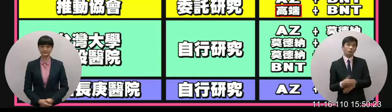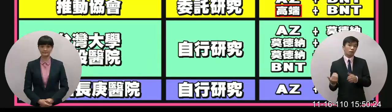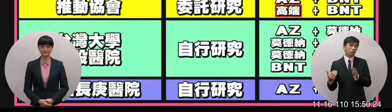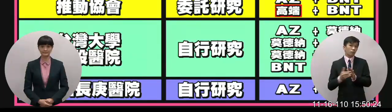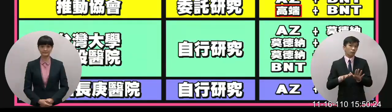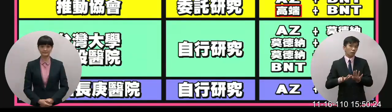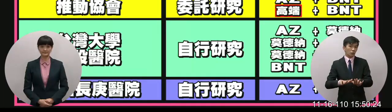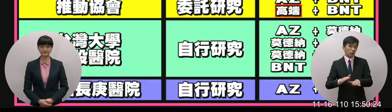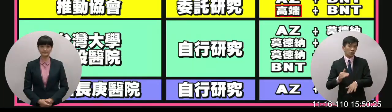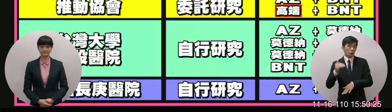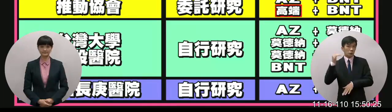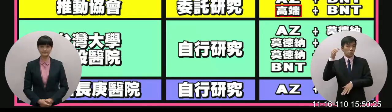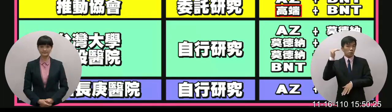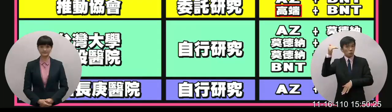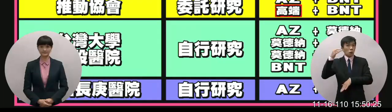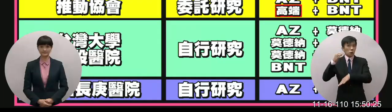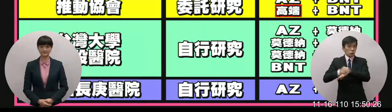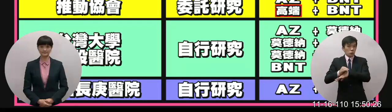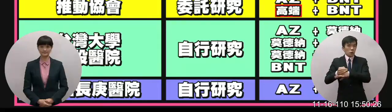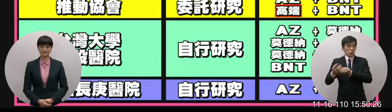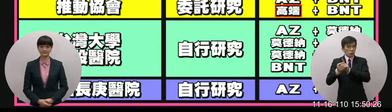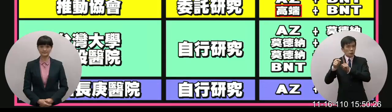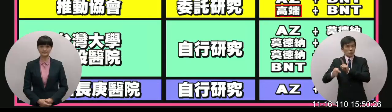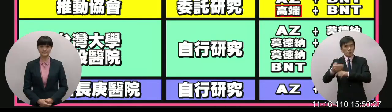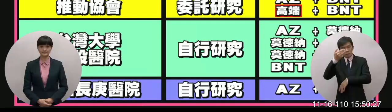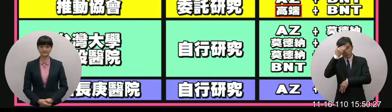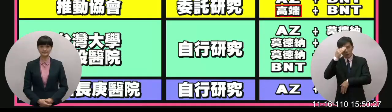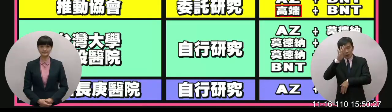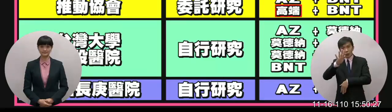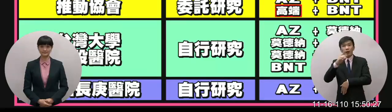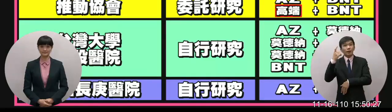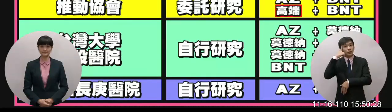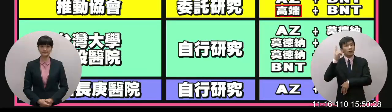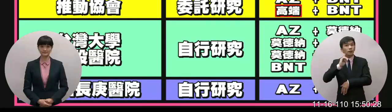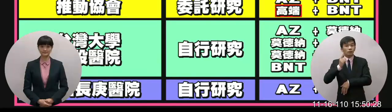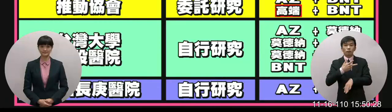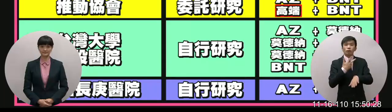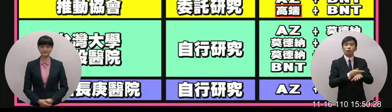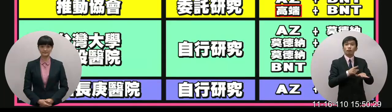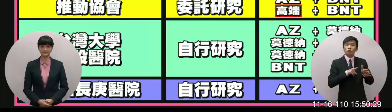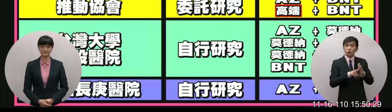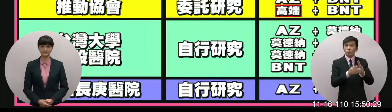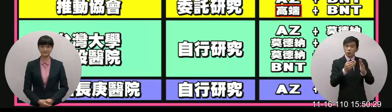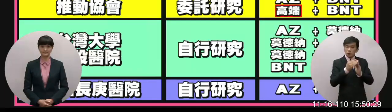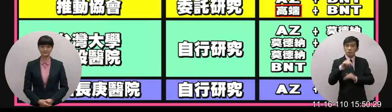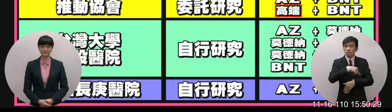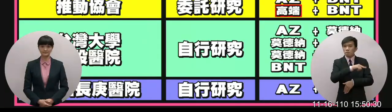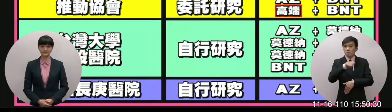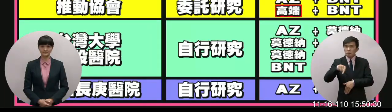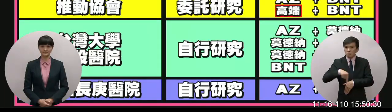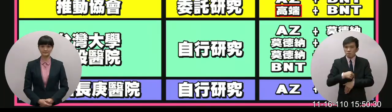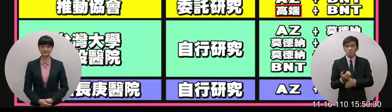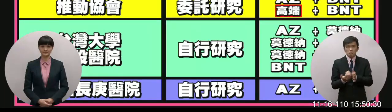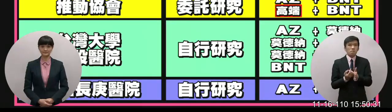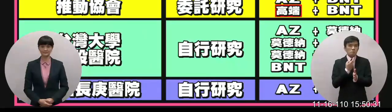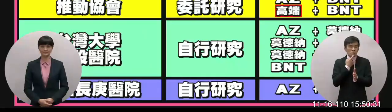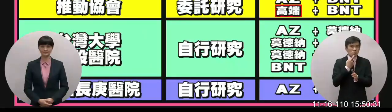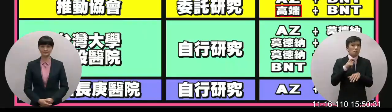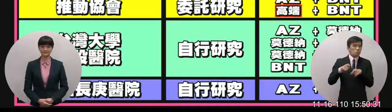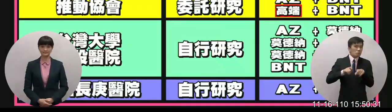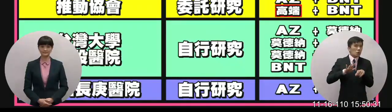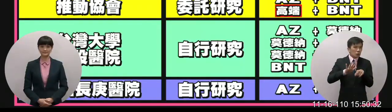高端可能會遇到這個問題就表示我們所有專家學者在這裡在這個疫情上面變成擺設到現在